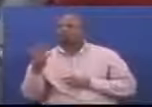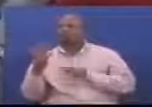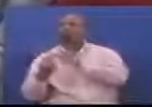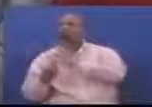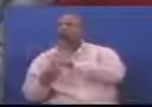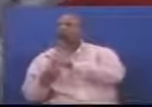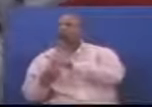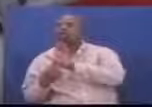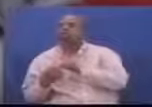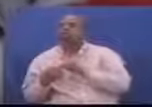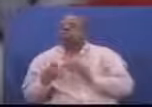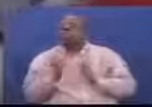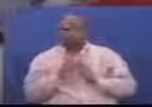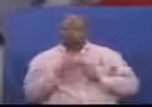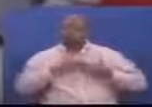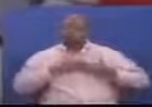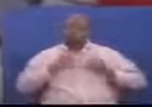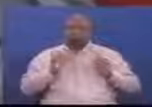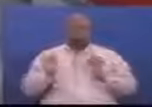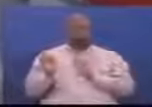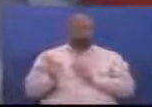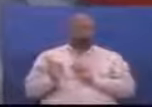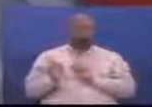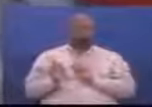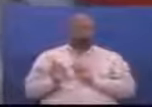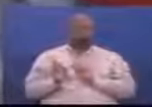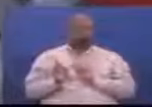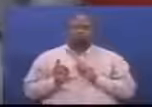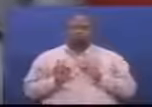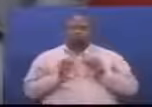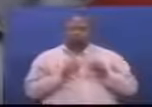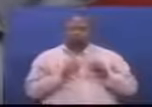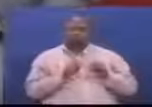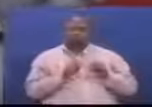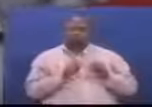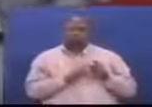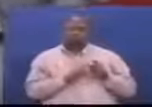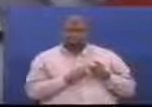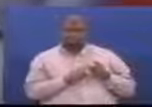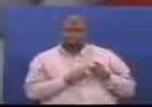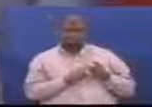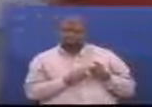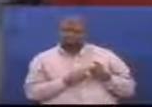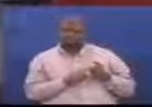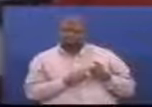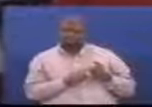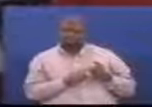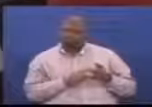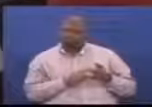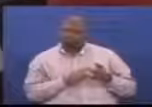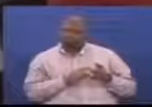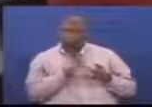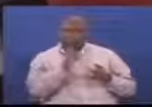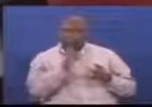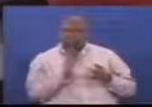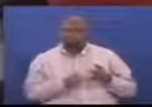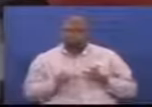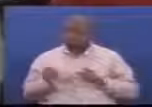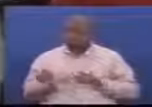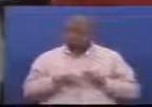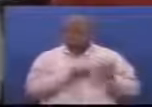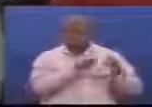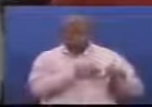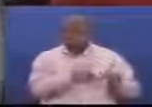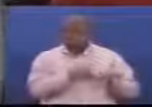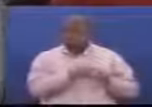Haya siyo maneno yangu It is scientifically proved Halafu huyu mkulima anetumia shilingi